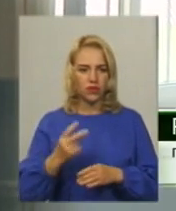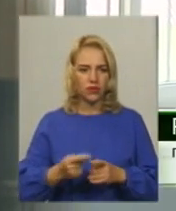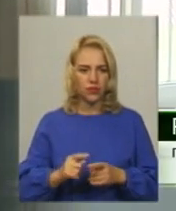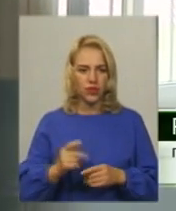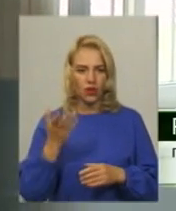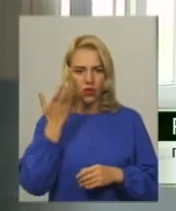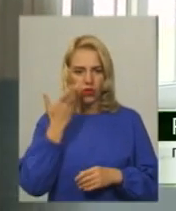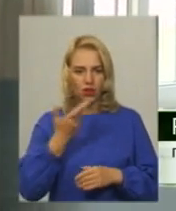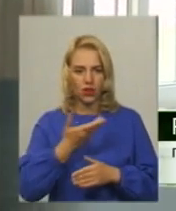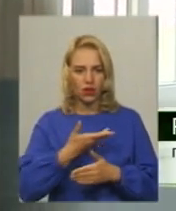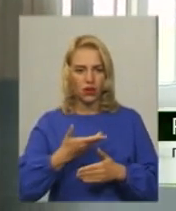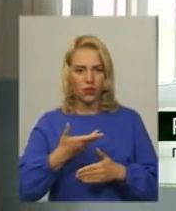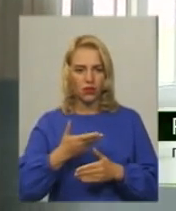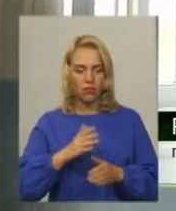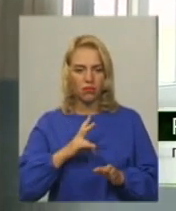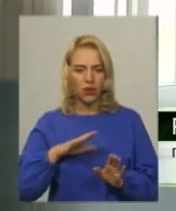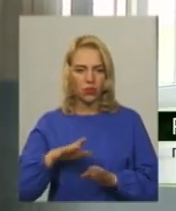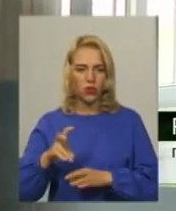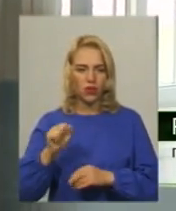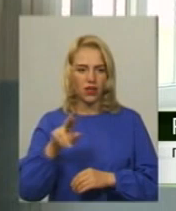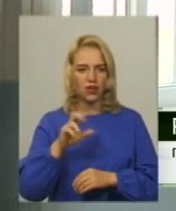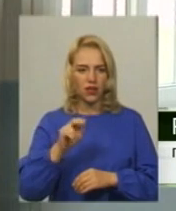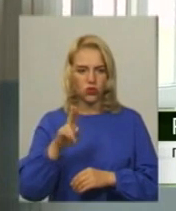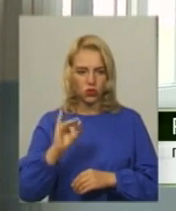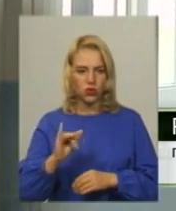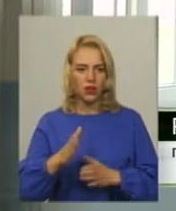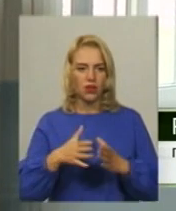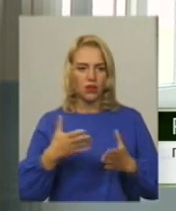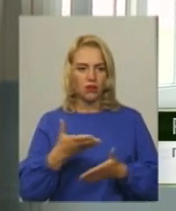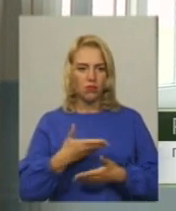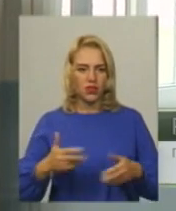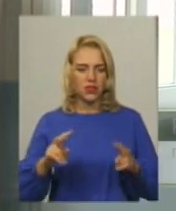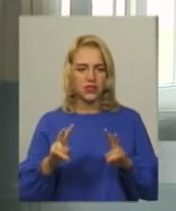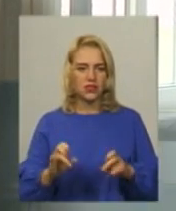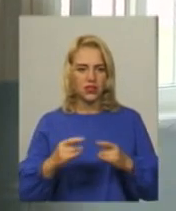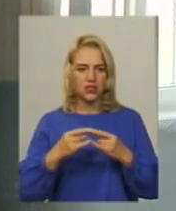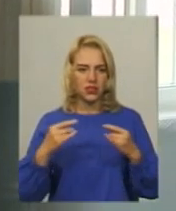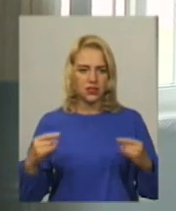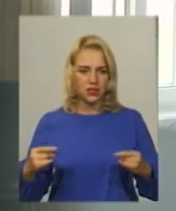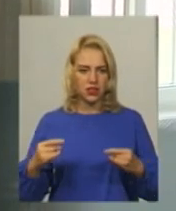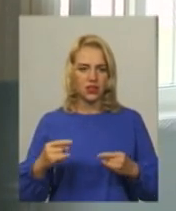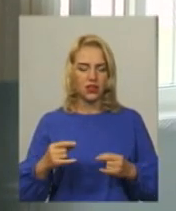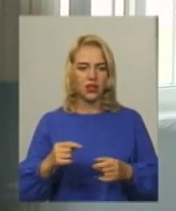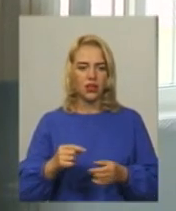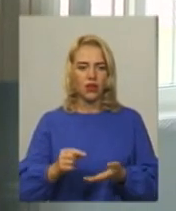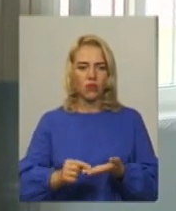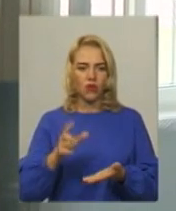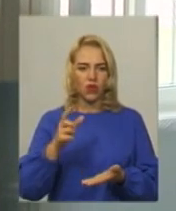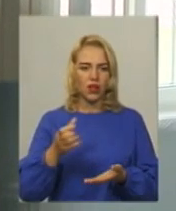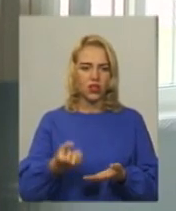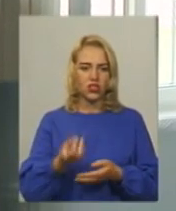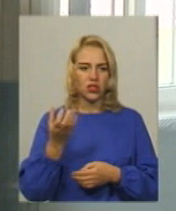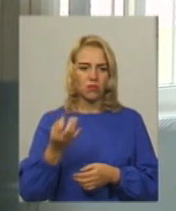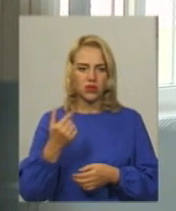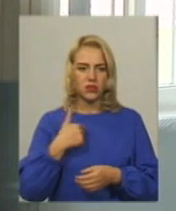Бачу, ми сіли за стіл, адвокат шестанску був не наповнений протягом